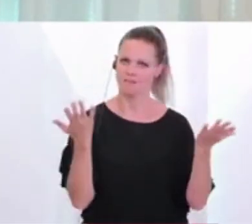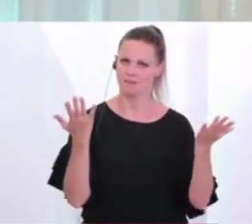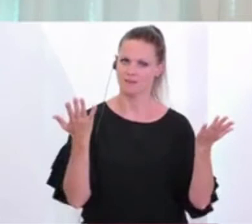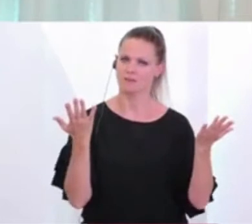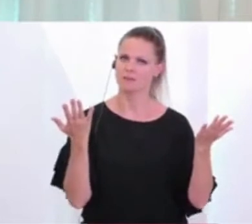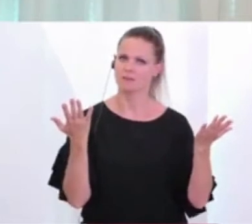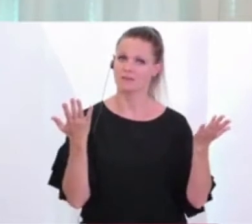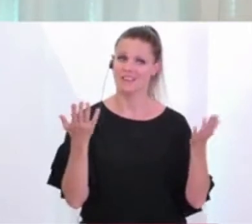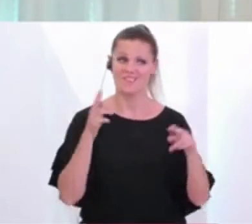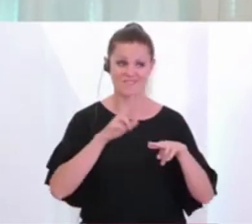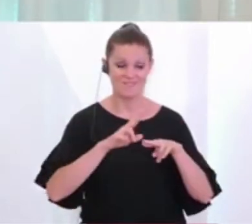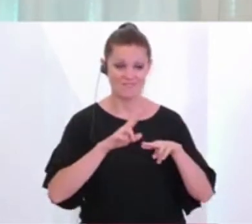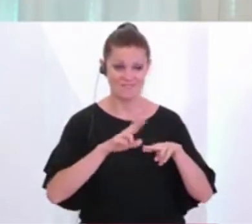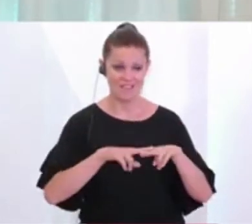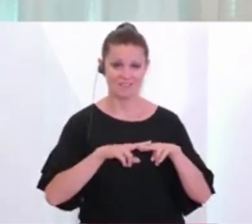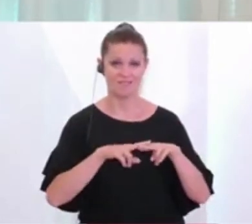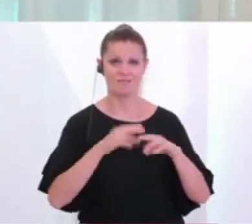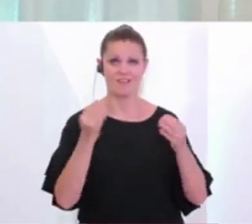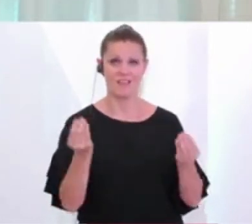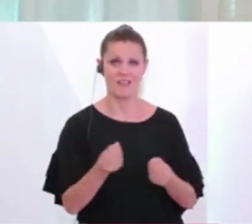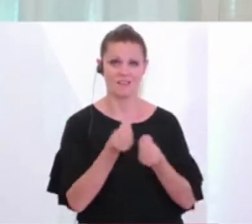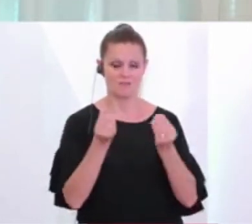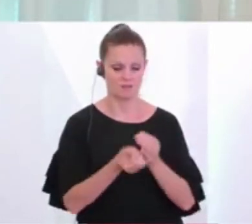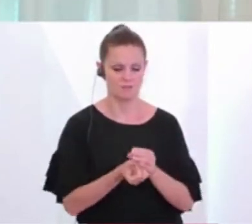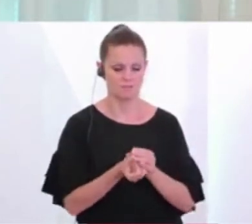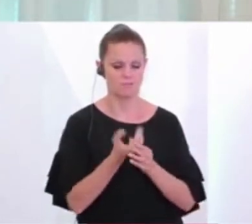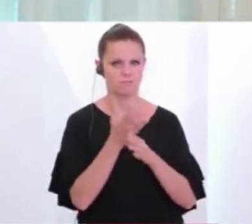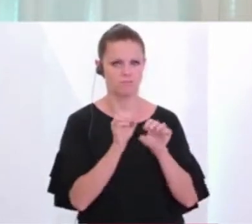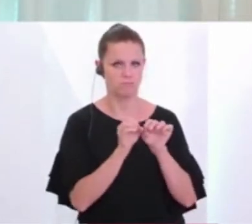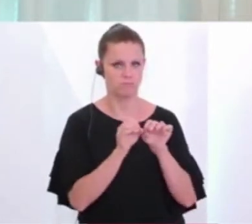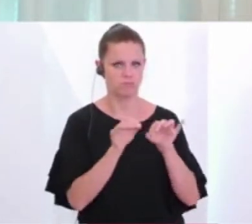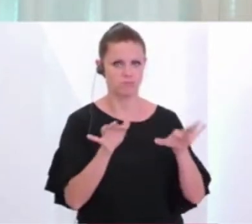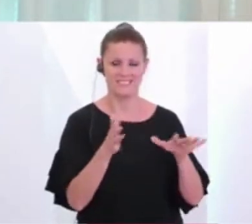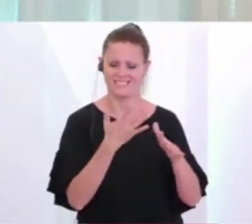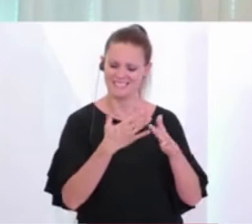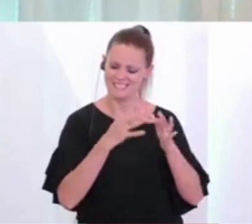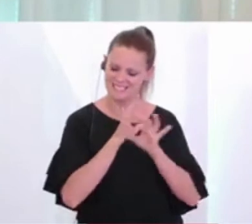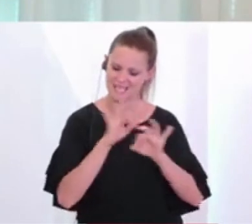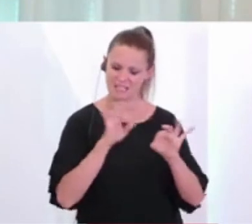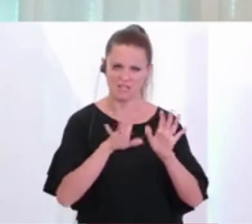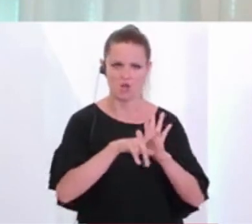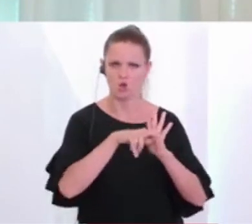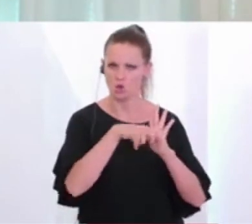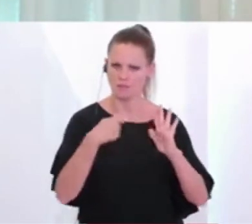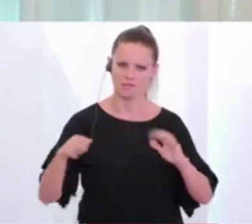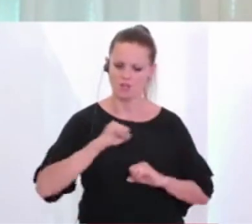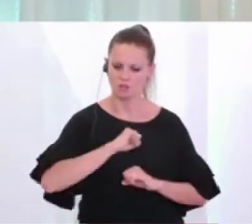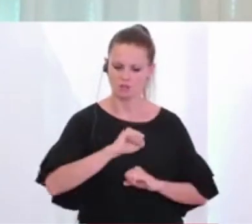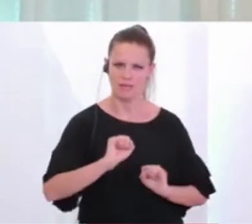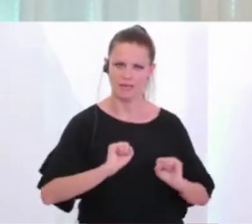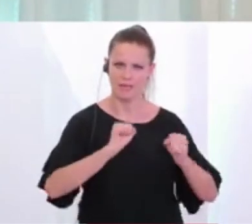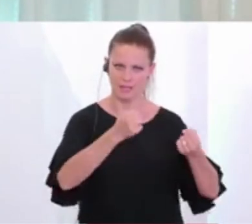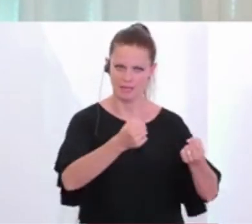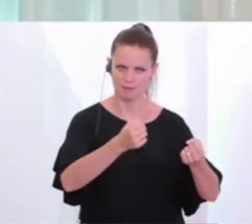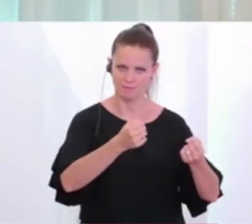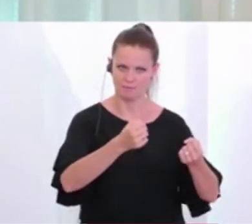dazu, dass immer dann, wenn es einen Ausbruch gibt, dass wir sehr, sehr konsequent und sehr schnell darauf reagieren, gemeinsam